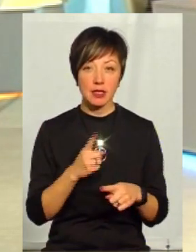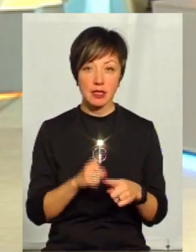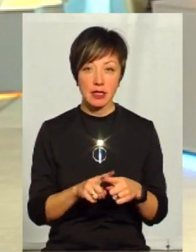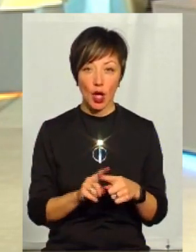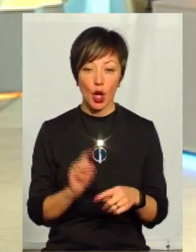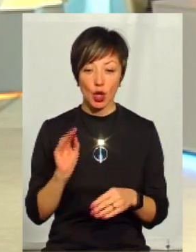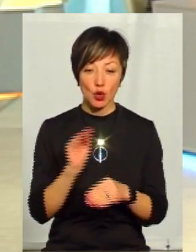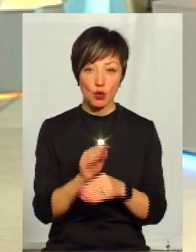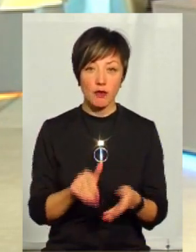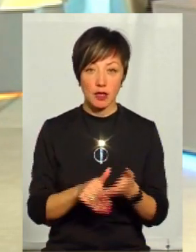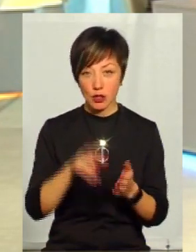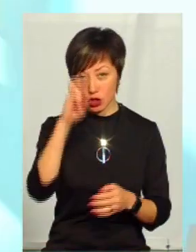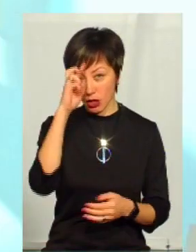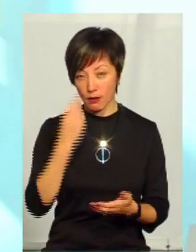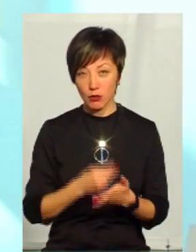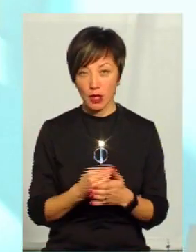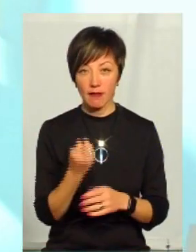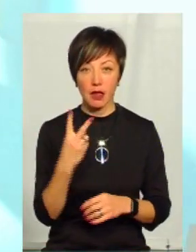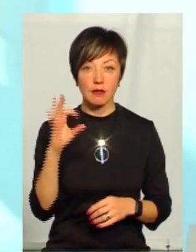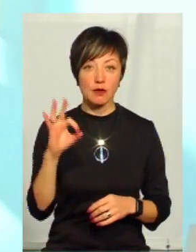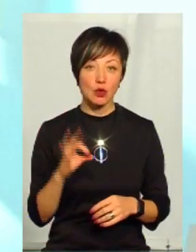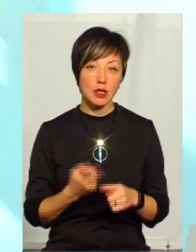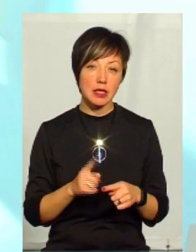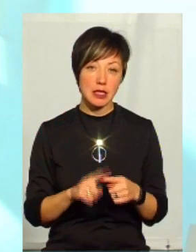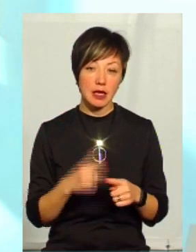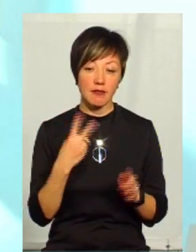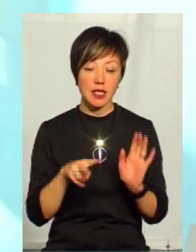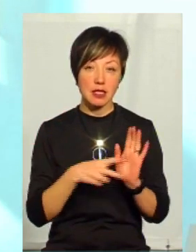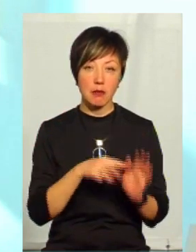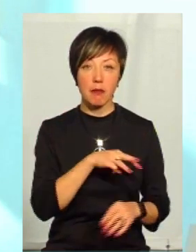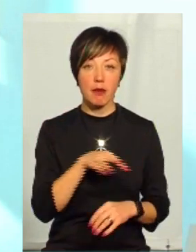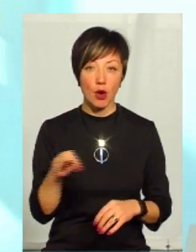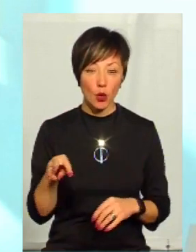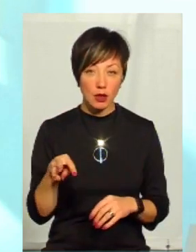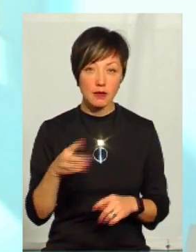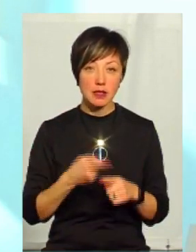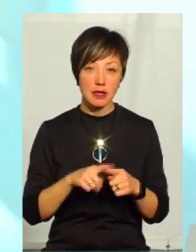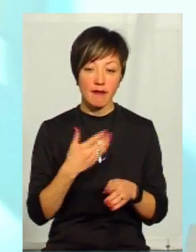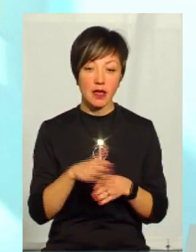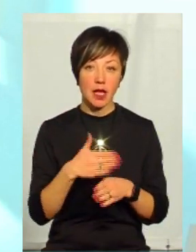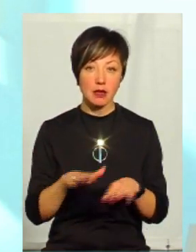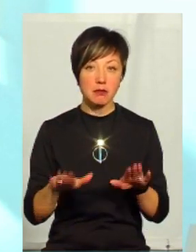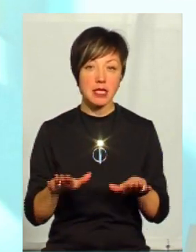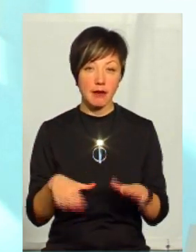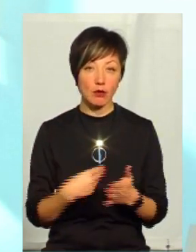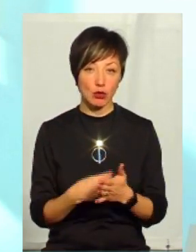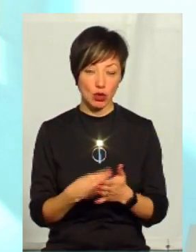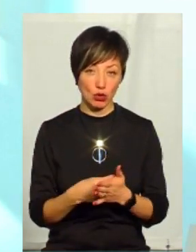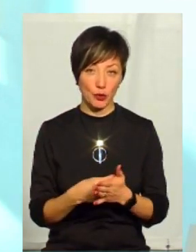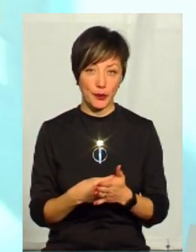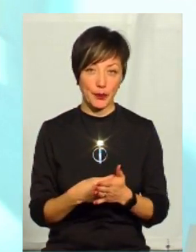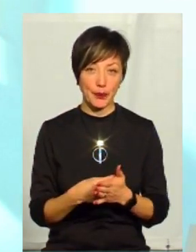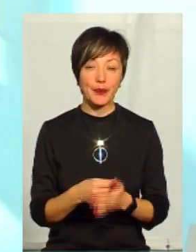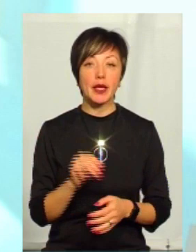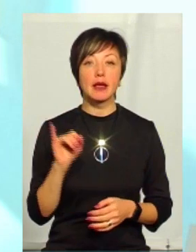це субвенція з державного бюджету, і 12% – це приблизно 27 мільйонів – видатки з місцевого бюджету.